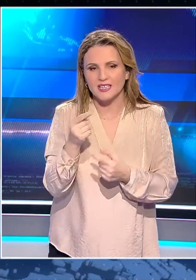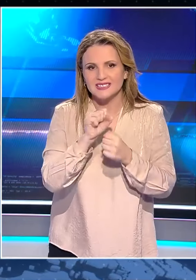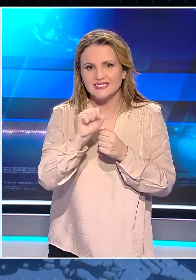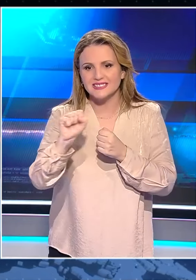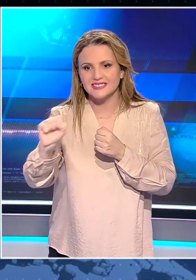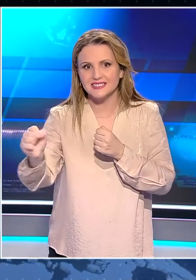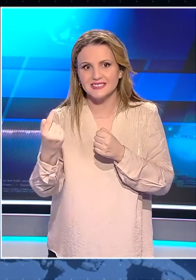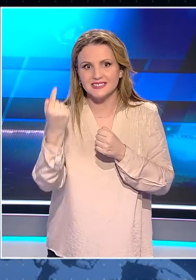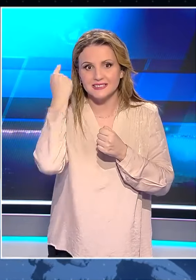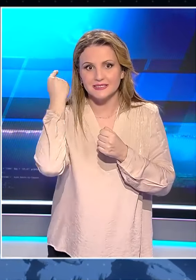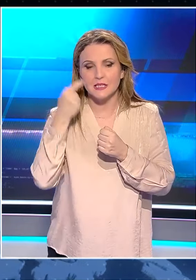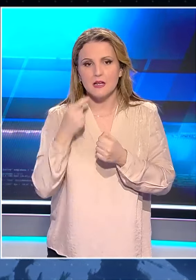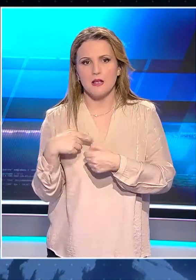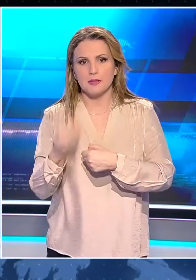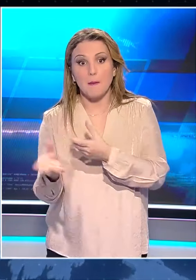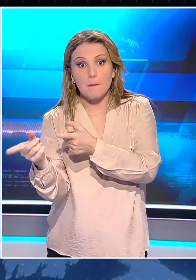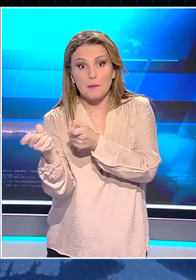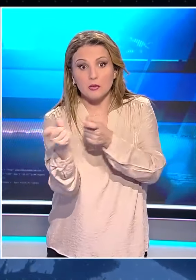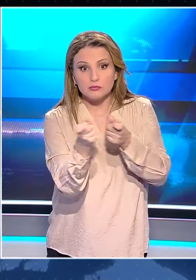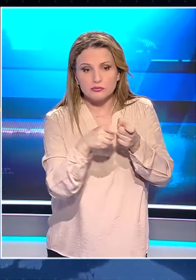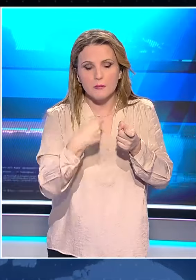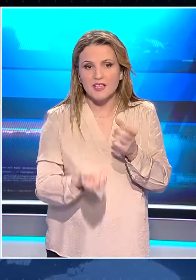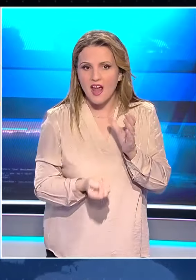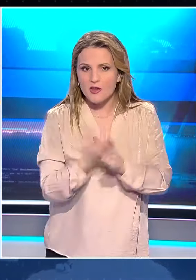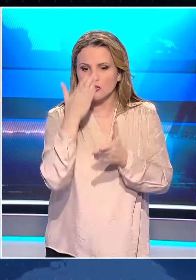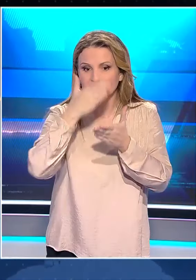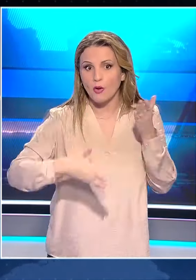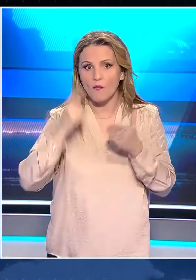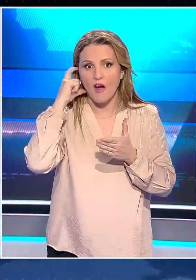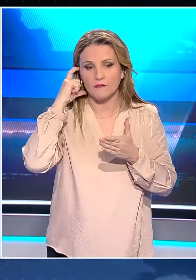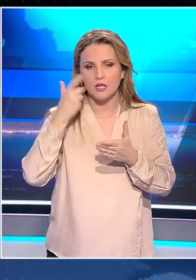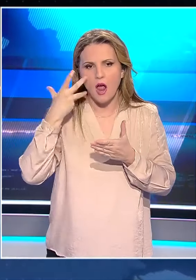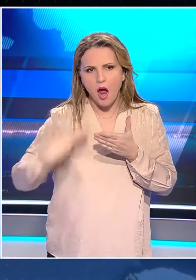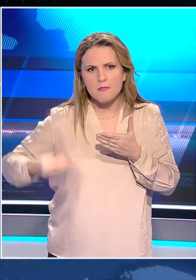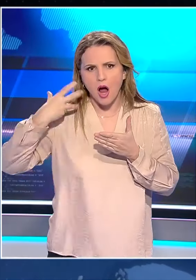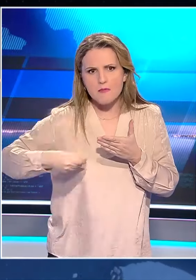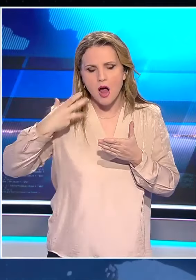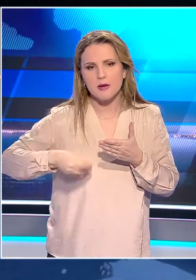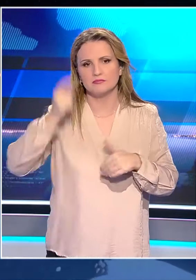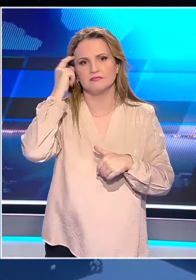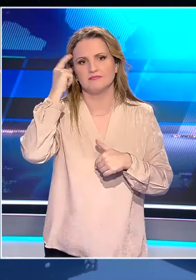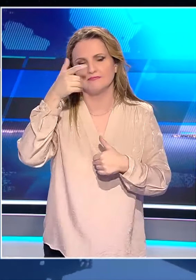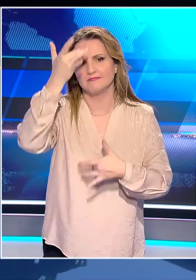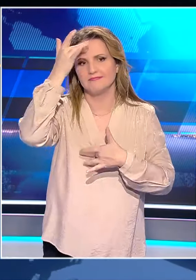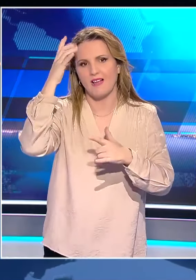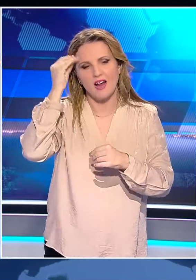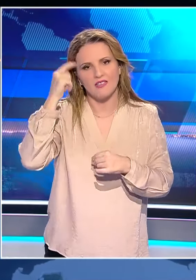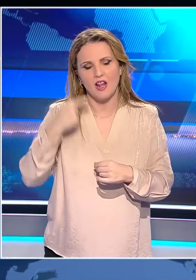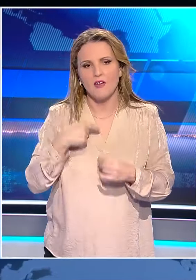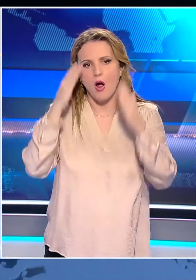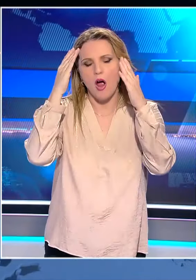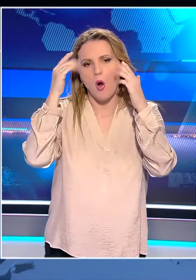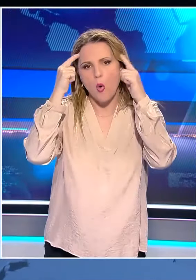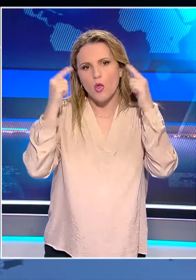συρριγμού, πυροβολισμούς και αμέσως ένιωσα τη σφαίρα να σκίζει το δέρμα μου. Είχα πολλή αιμορραγία, οπότε συνειδητοποίησα τότε τι συνέβαινε. Ο Θεός να